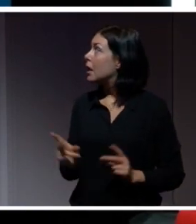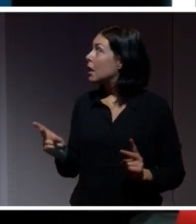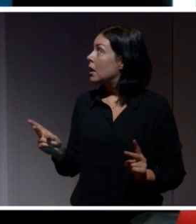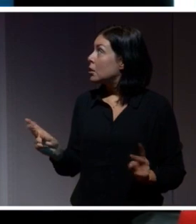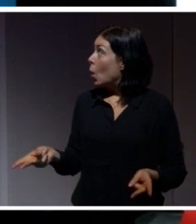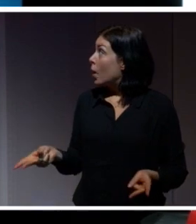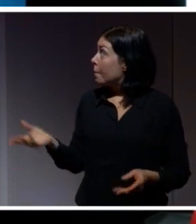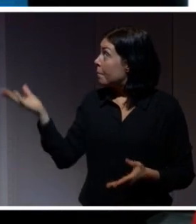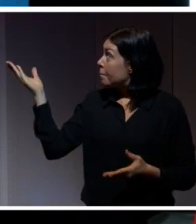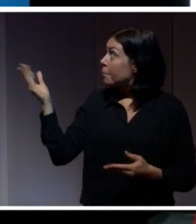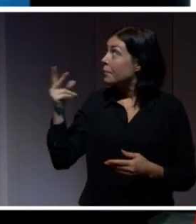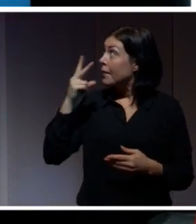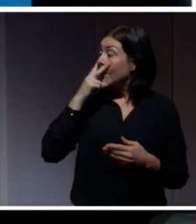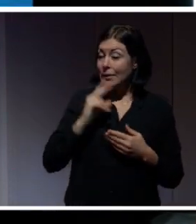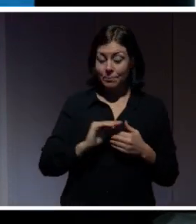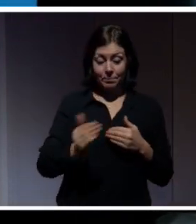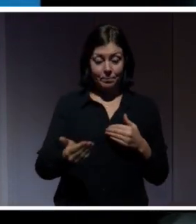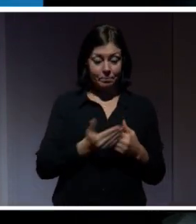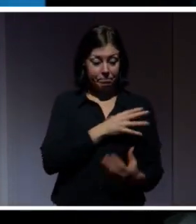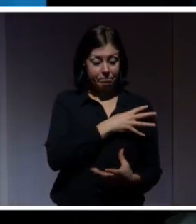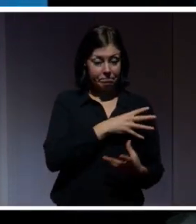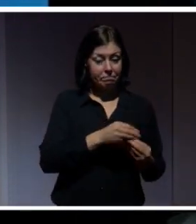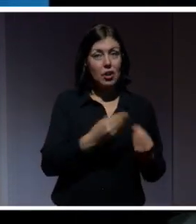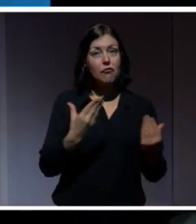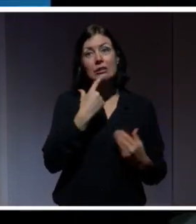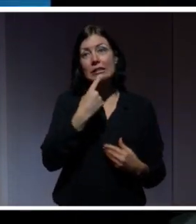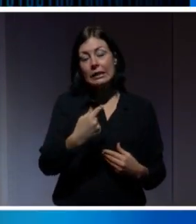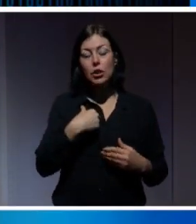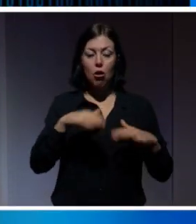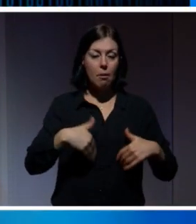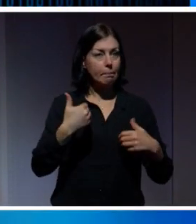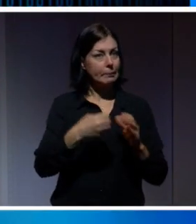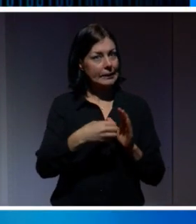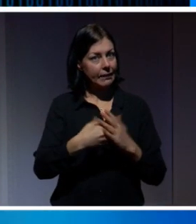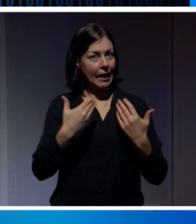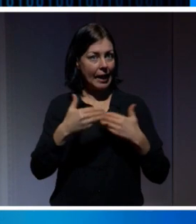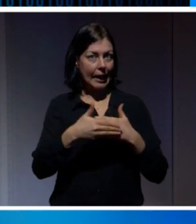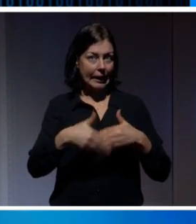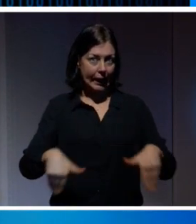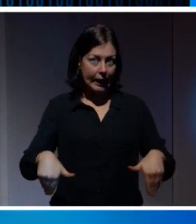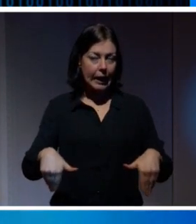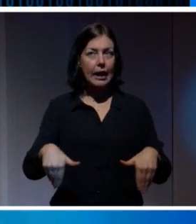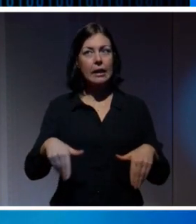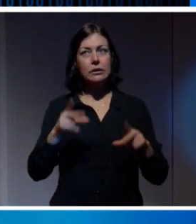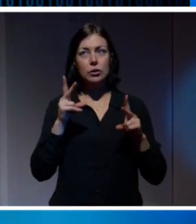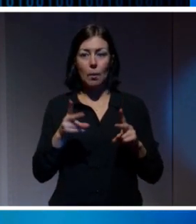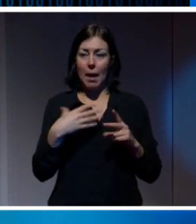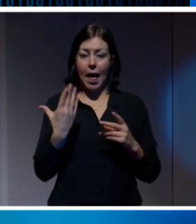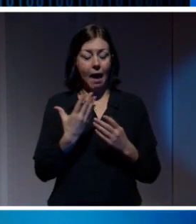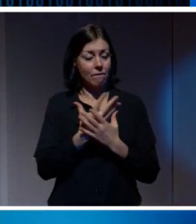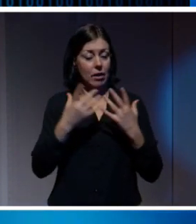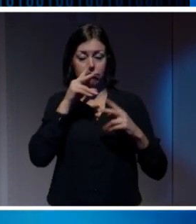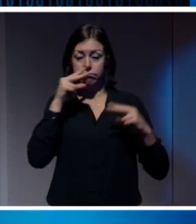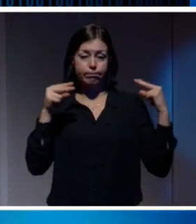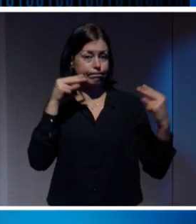Så om vi tittar tillbaka på vad jag har sagt nu så har jag beskrivit integritet på ett sätt som är mångfacetterat. rymmer